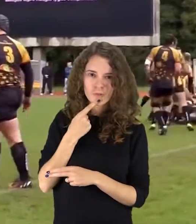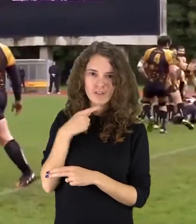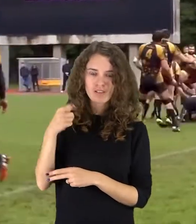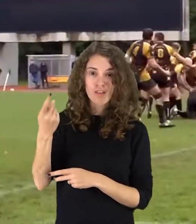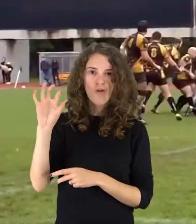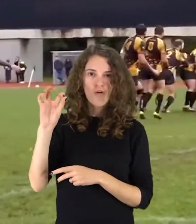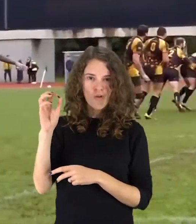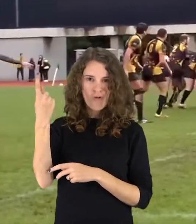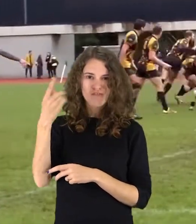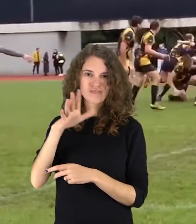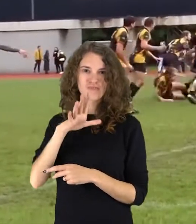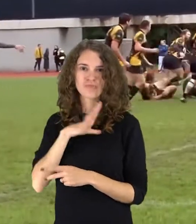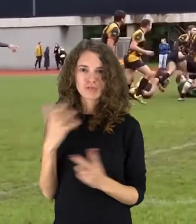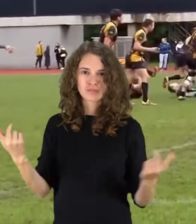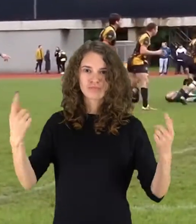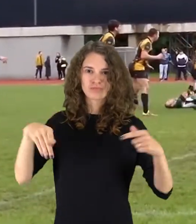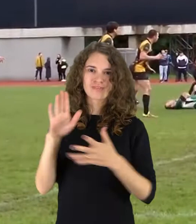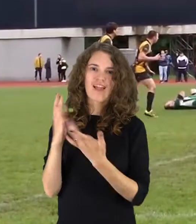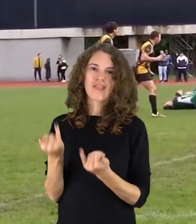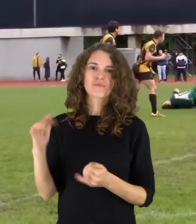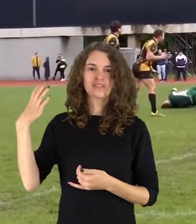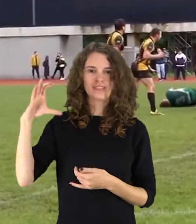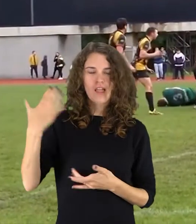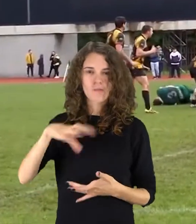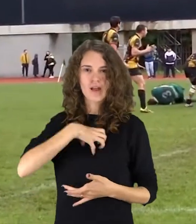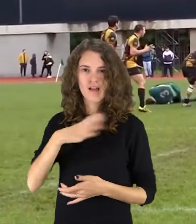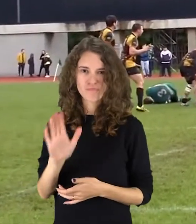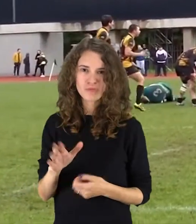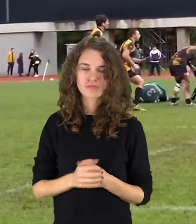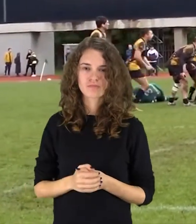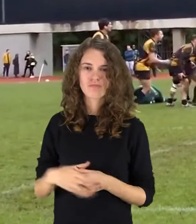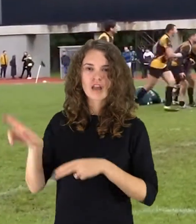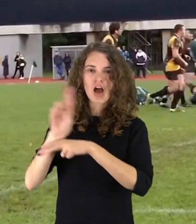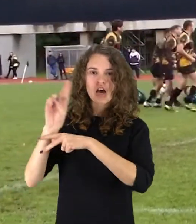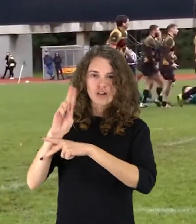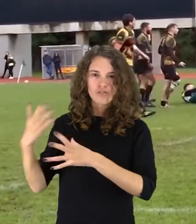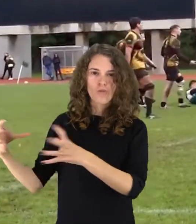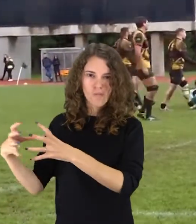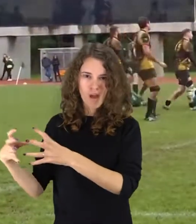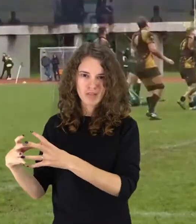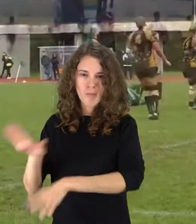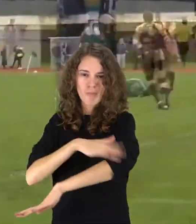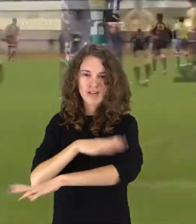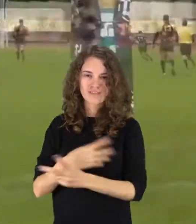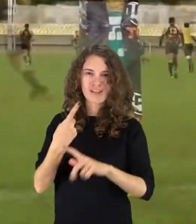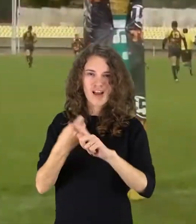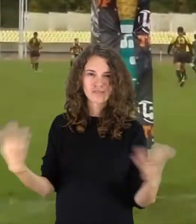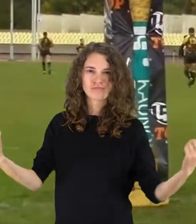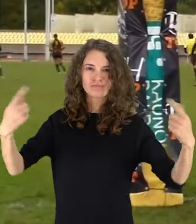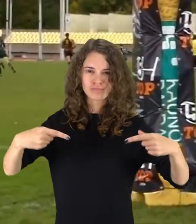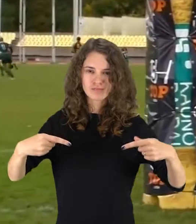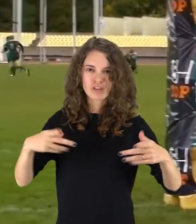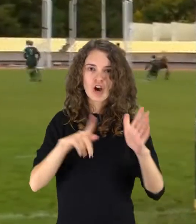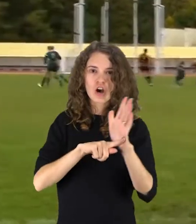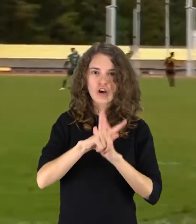Kauniečiai pirmą kartą toplygos istorijoje pasidabinsi dabro medaliais. Žalgiriečiai paskutinėse rungtynėse atidavė visas jėgas. Maršas